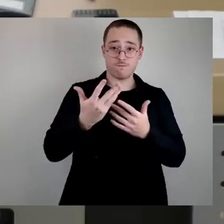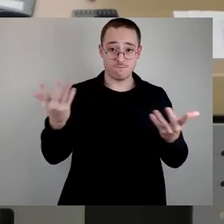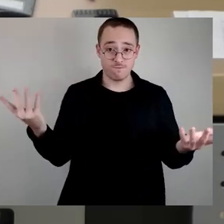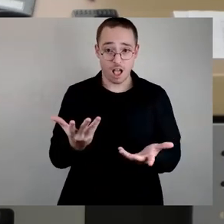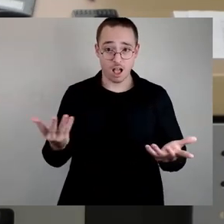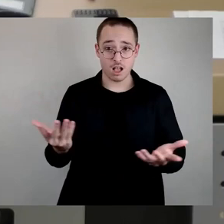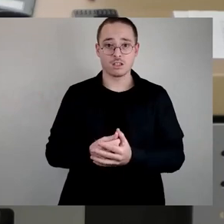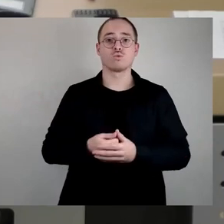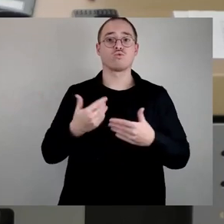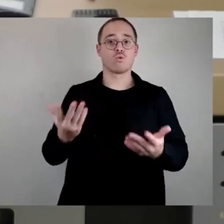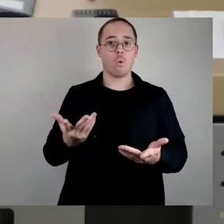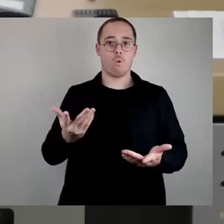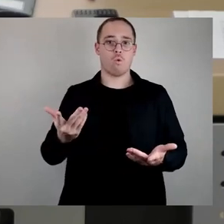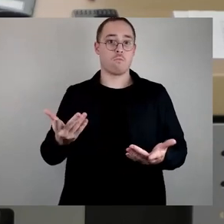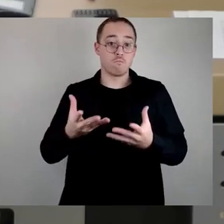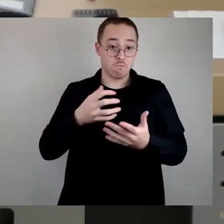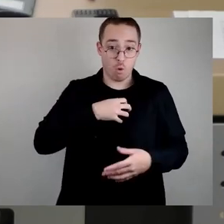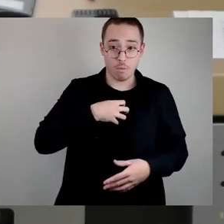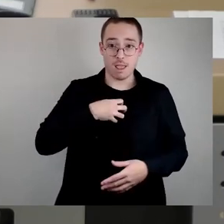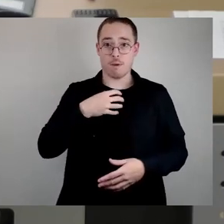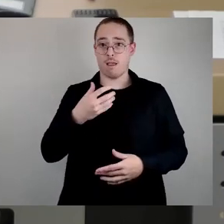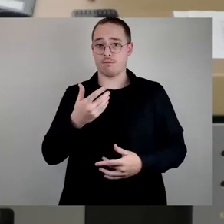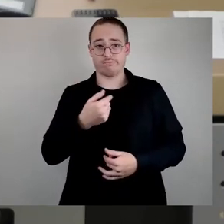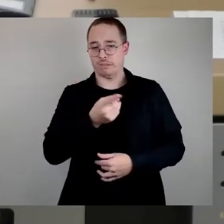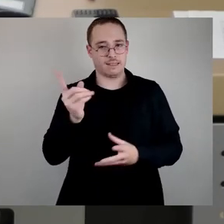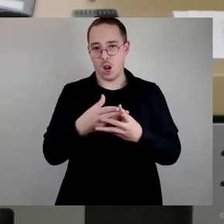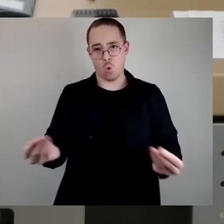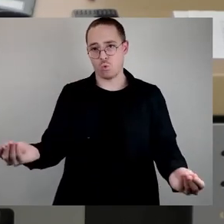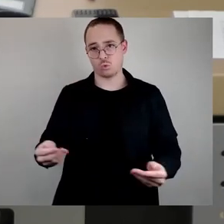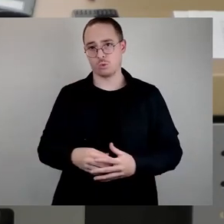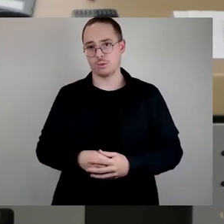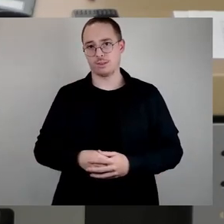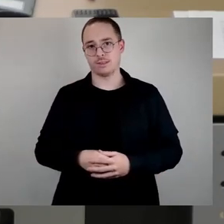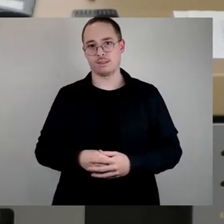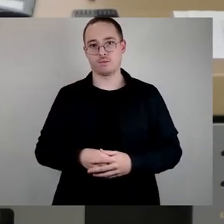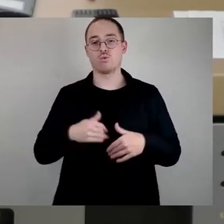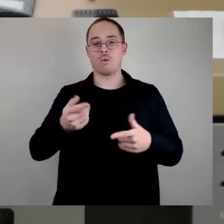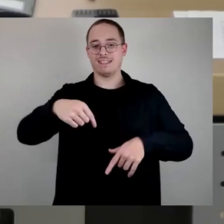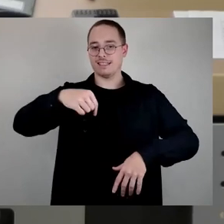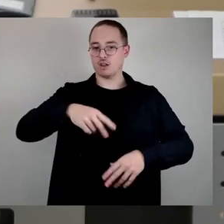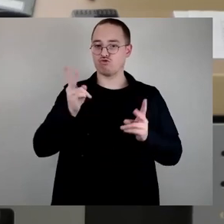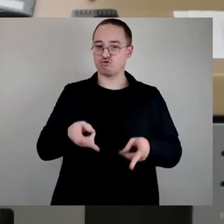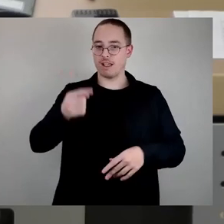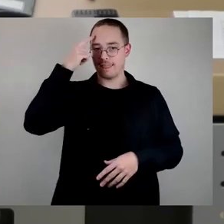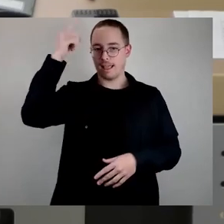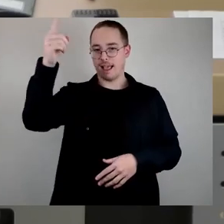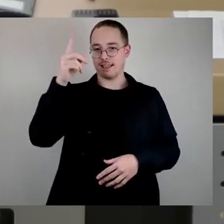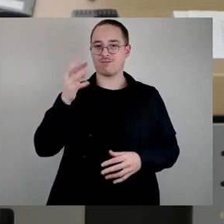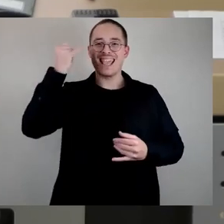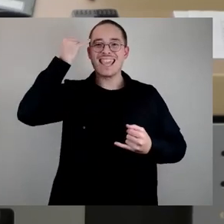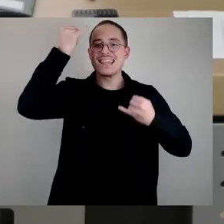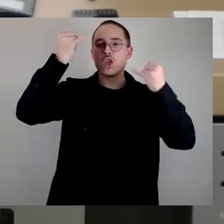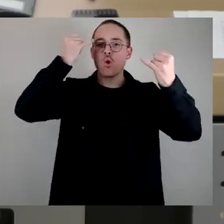nicht gelöst wurden. Hier muss ganz klar und deutlich gesagt werden, dass hier im Stadtrat wieder ideologisierte und nicht an